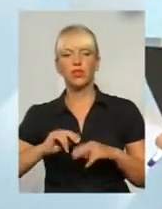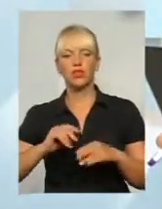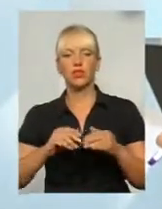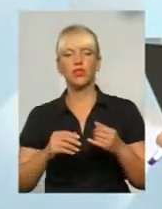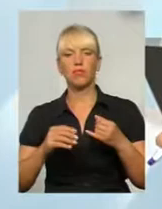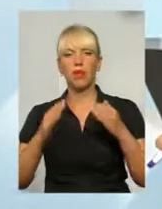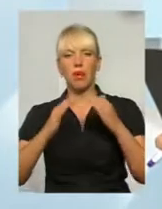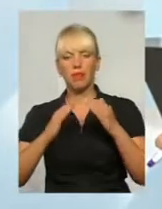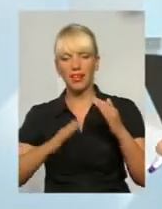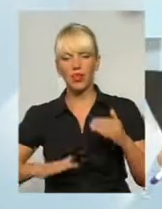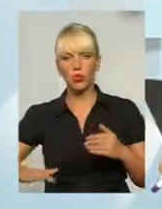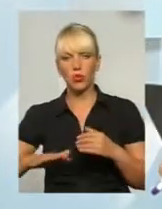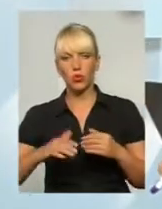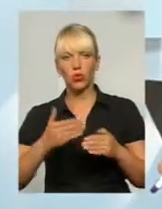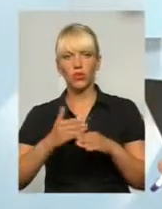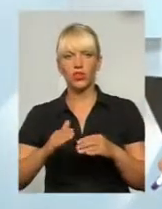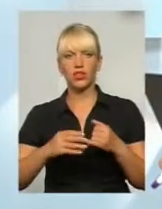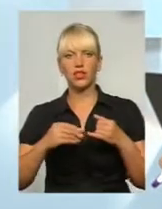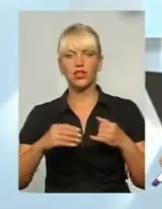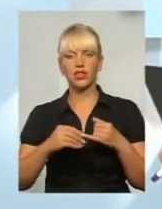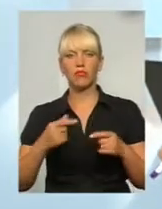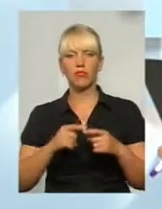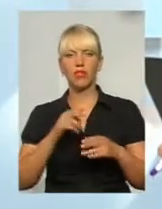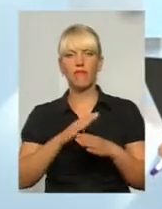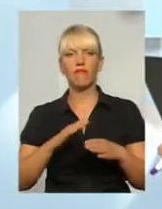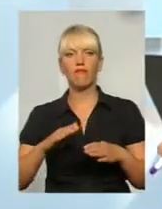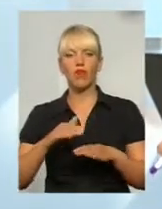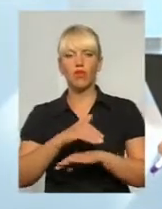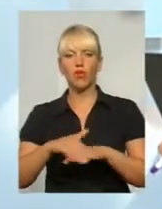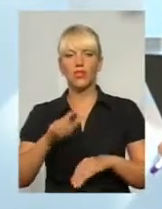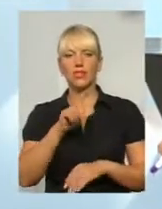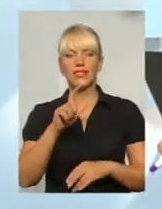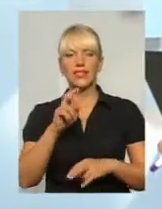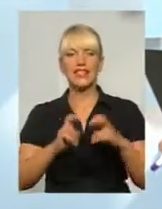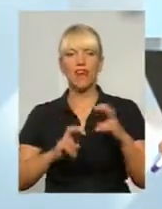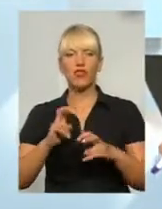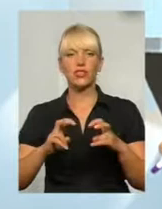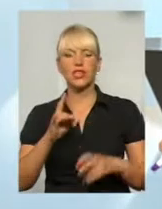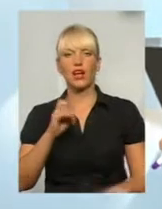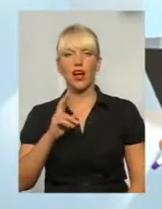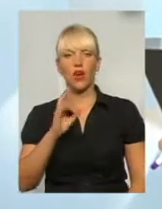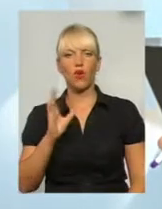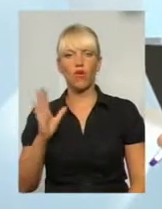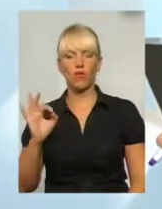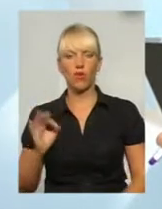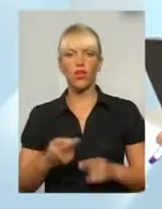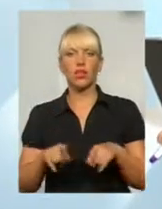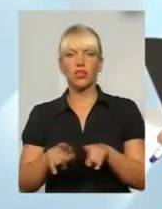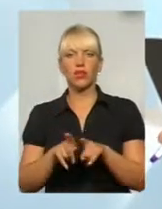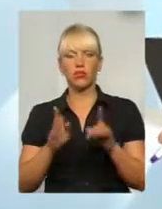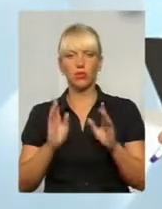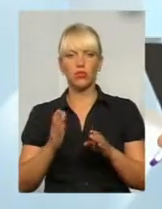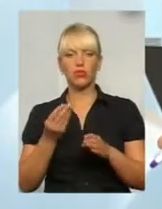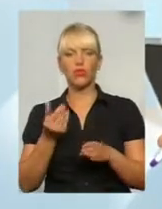земельну ділянку на вулиці Заводській у мікрорайоні Раково. І, по-друге, з бюджету планують виділити кошти, аби